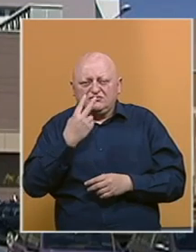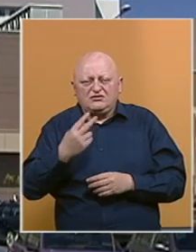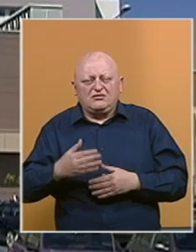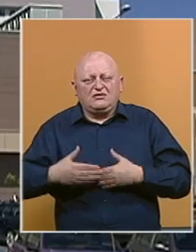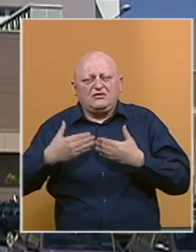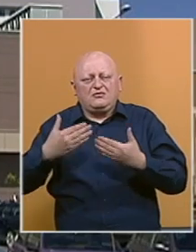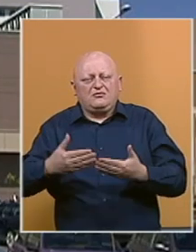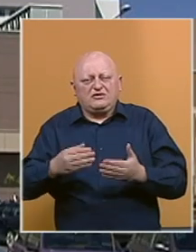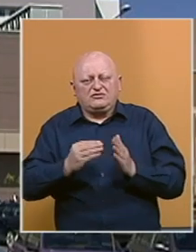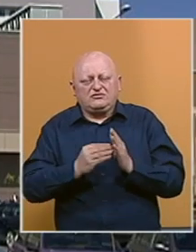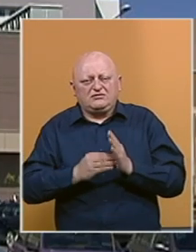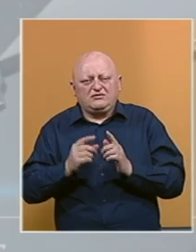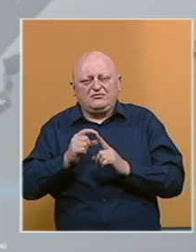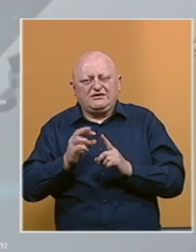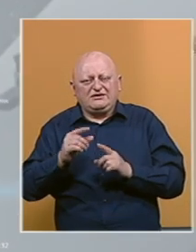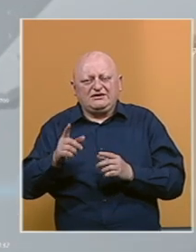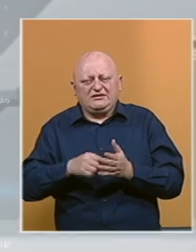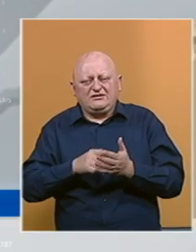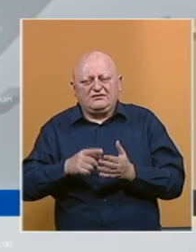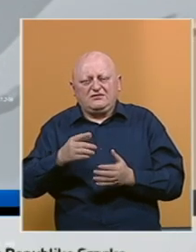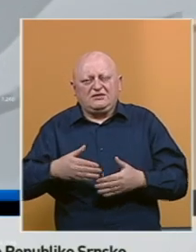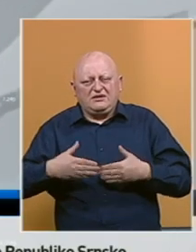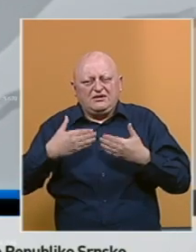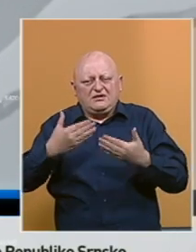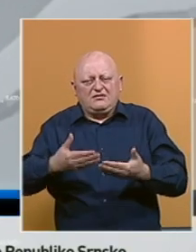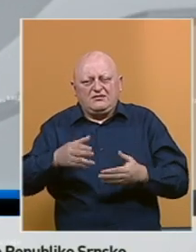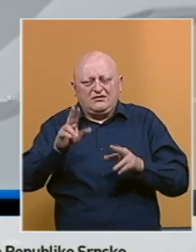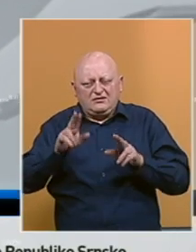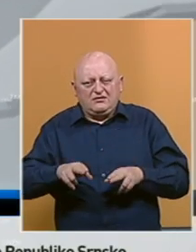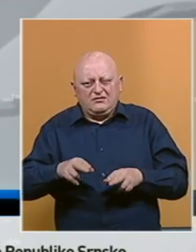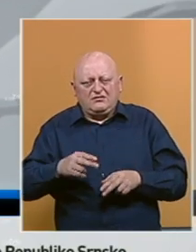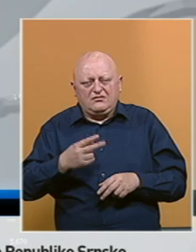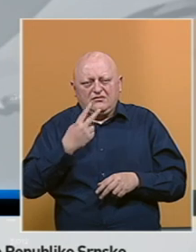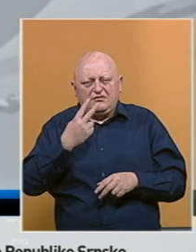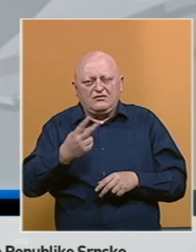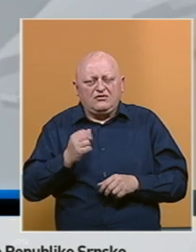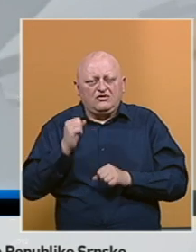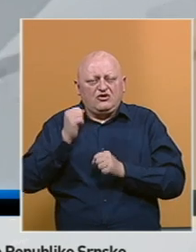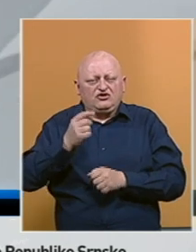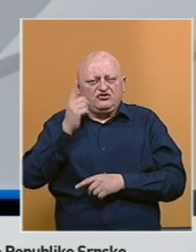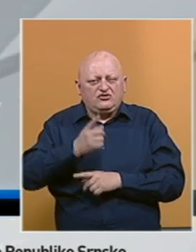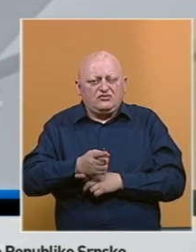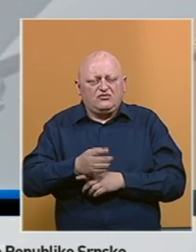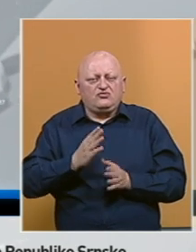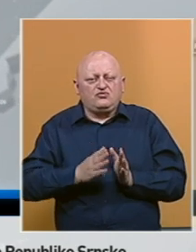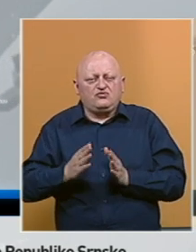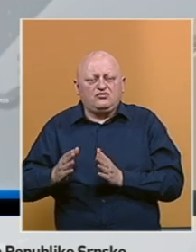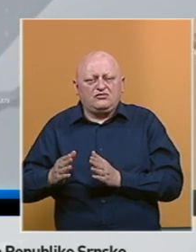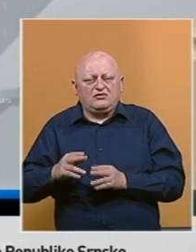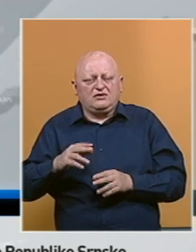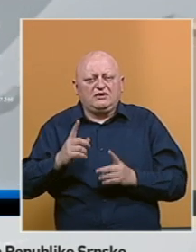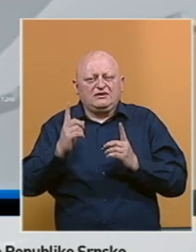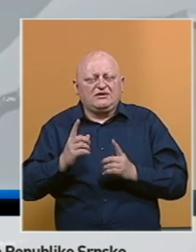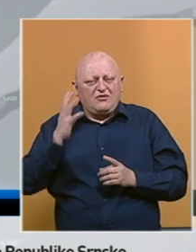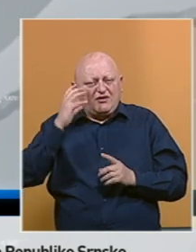predloženi kriteriji PCR testa. Da je naveden i prijedlog i finalna odluka će biti zunesena naravno u skladu sa stavom vlade i